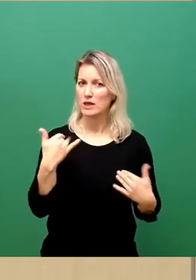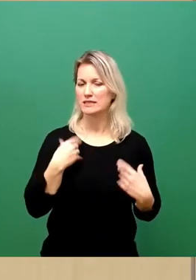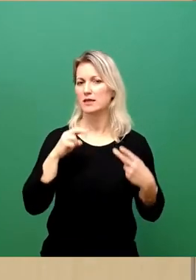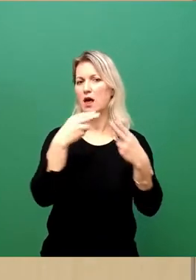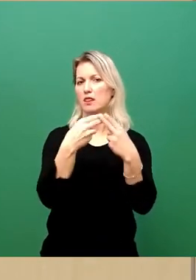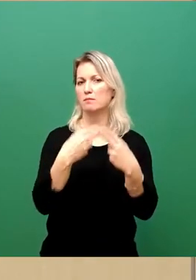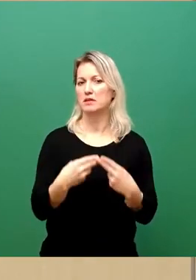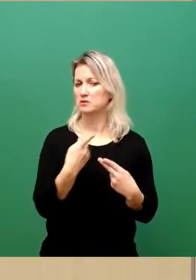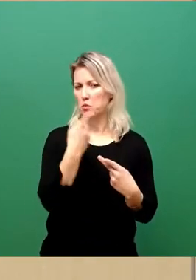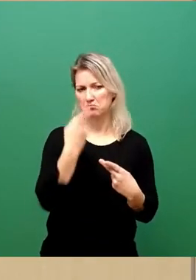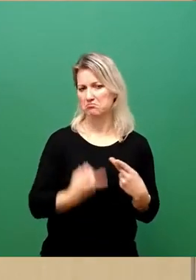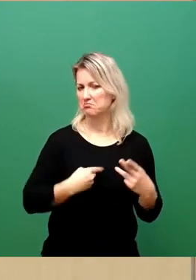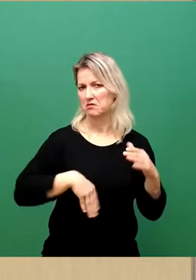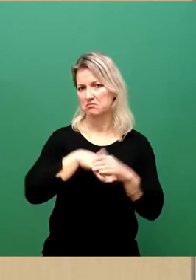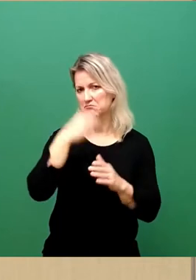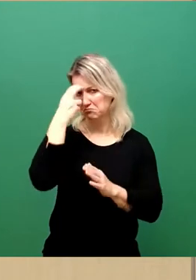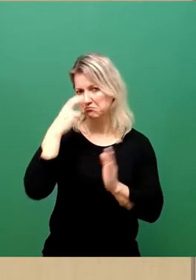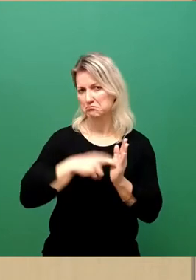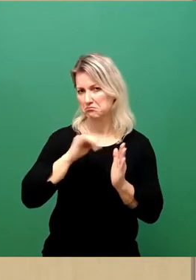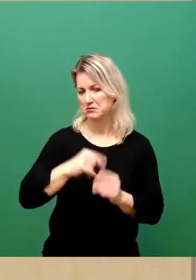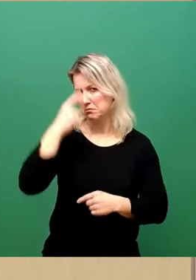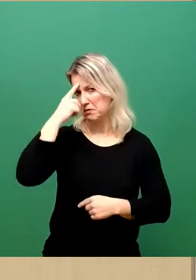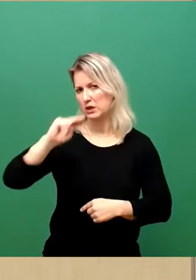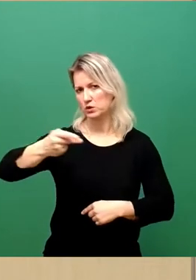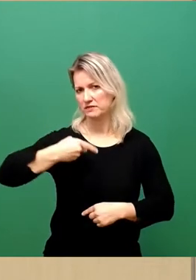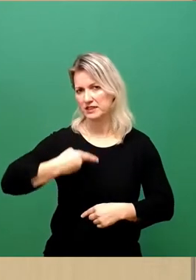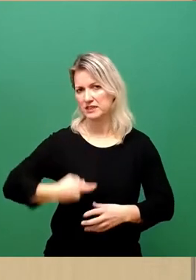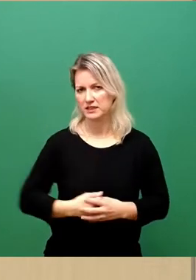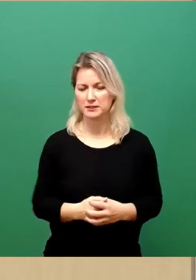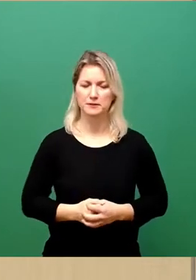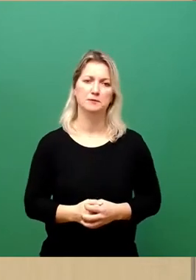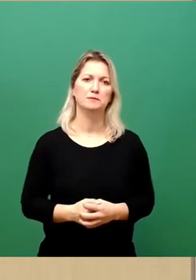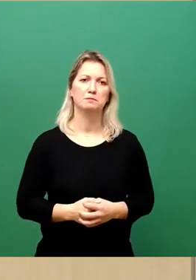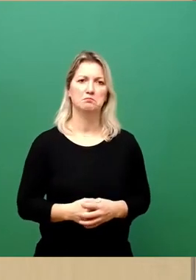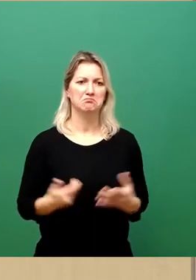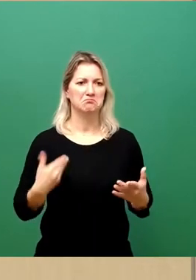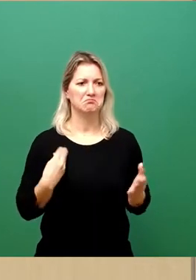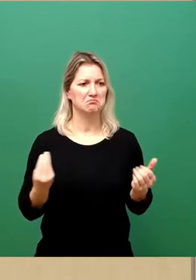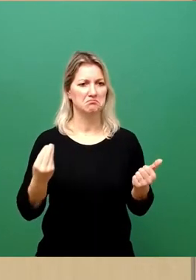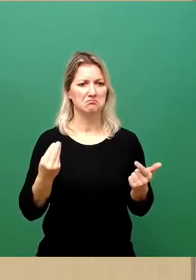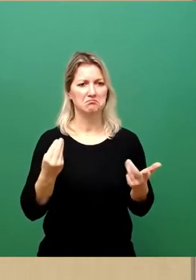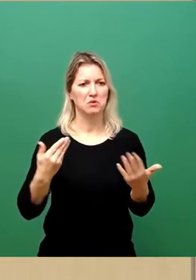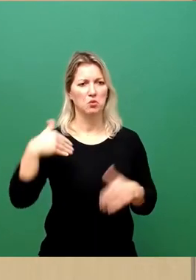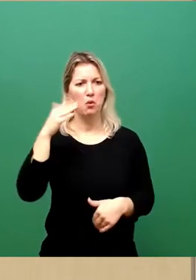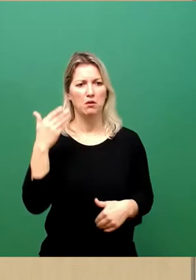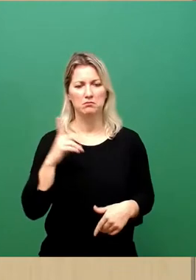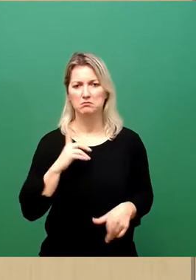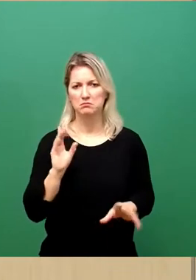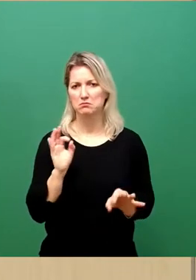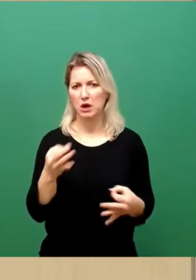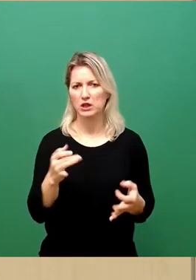zustimmen. Er entspricht unserer Meinung. Und ich brauche dazu gar nicht weiter etwas sagen, weil Herr Blödner